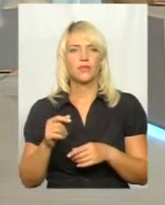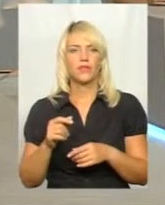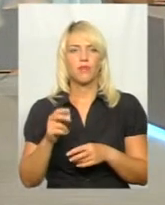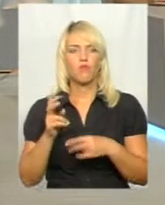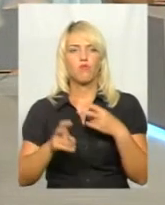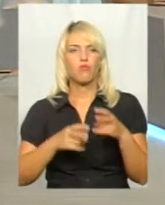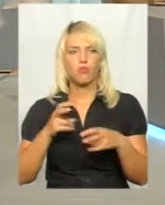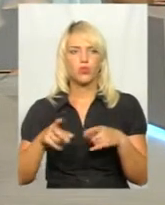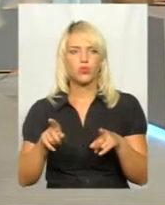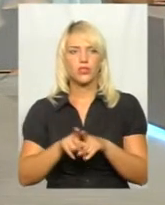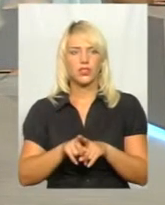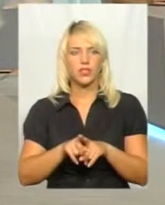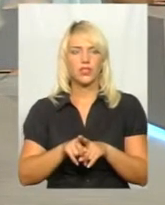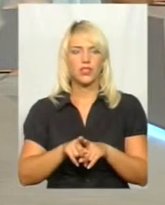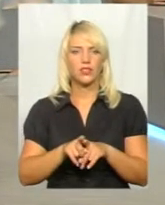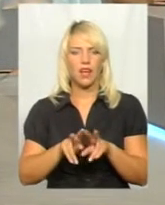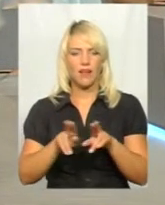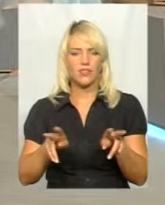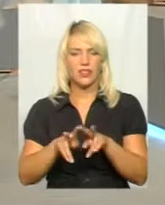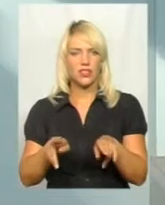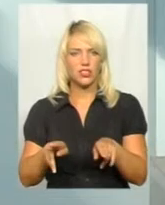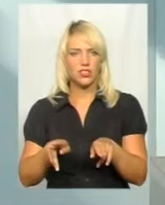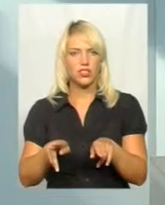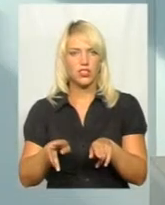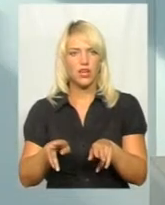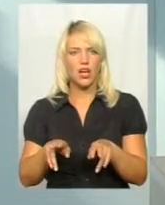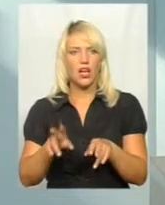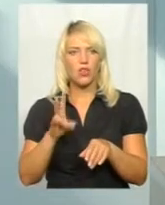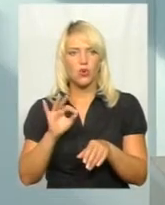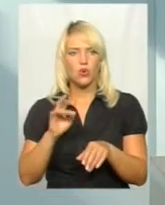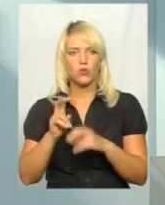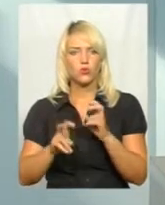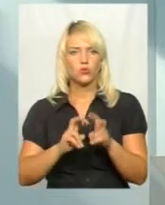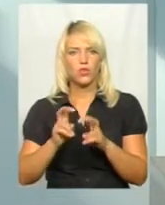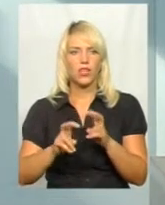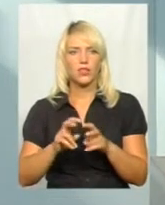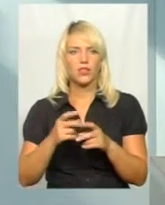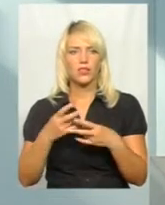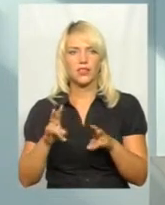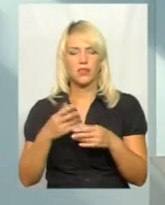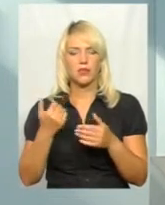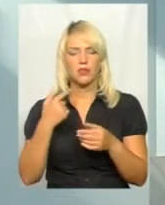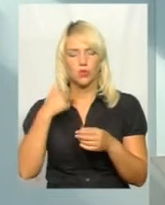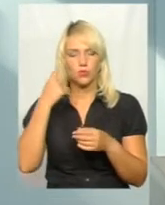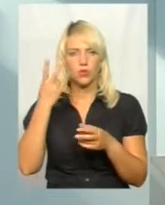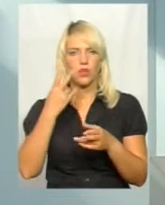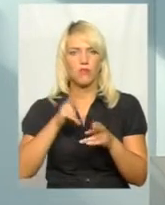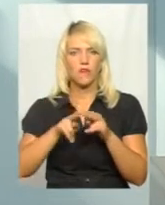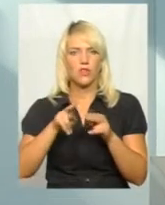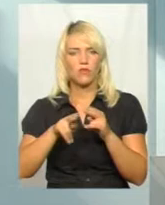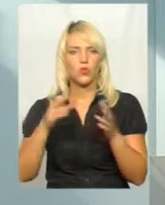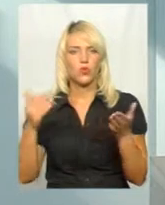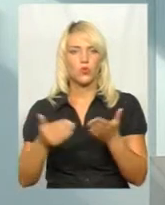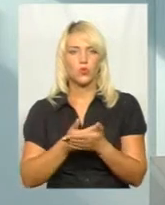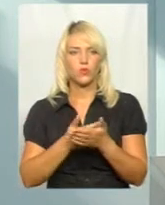пошук таких автентичних, хоча я так розумію, що шукати вже не доводиться, їх треба виготавливати, тому що, ви ж самі